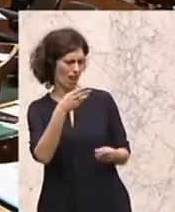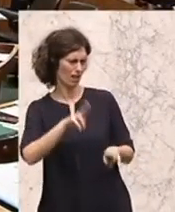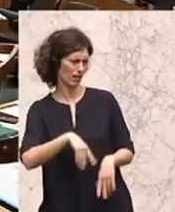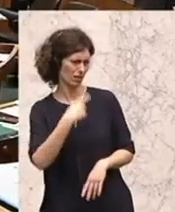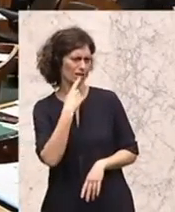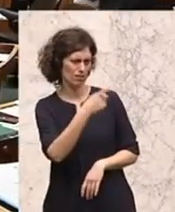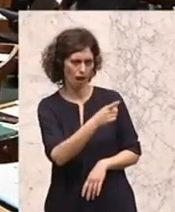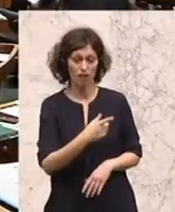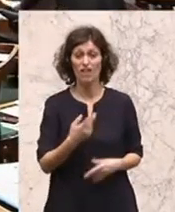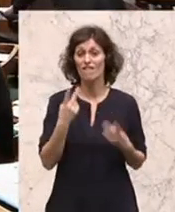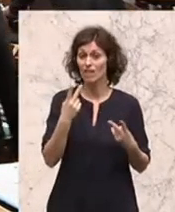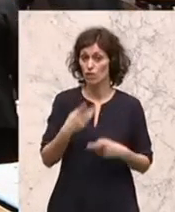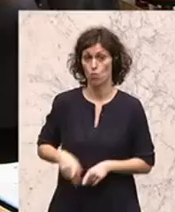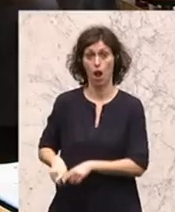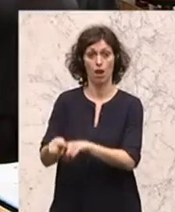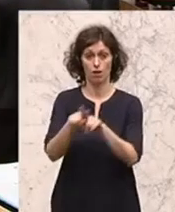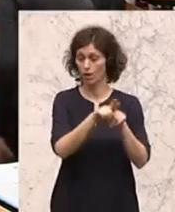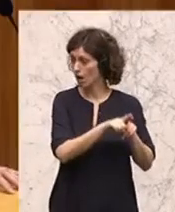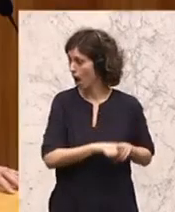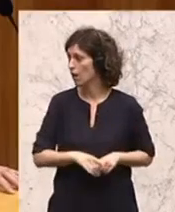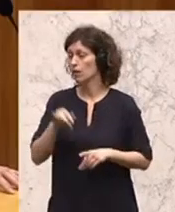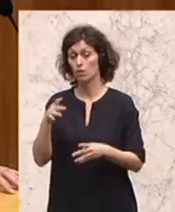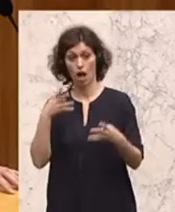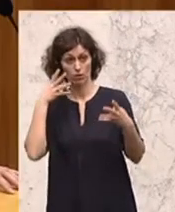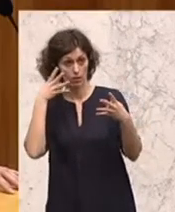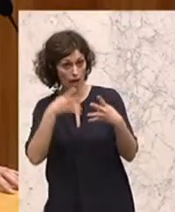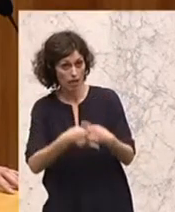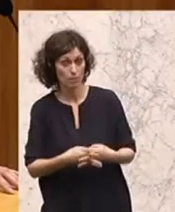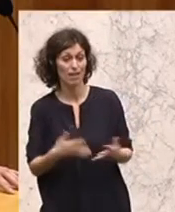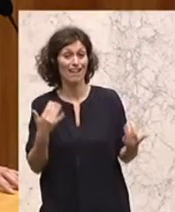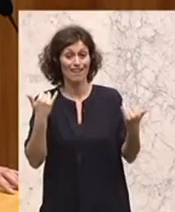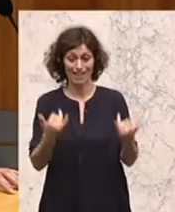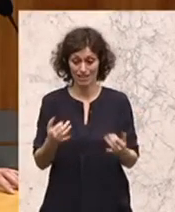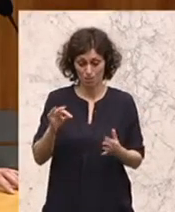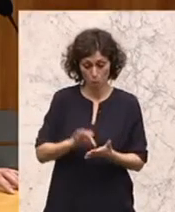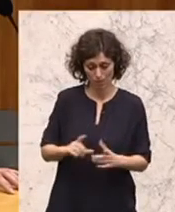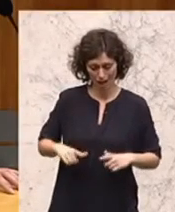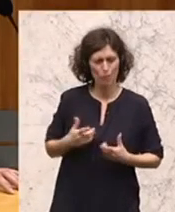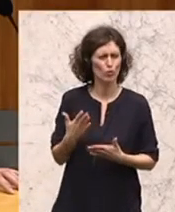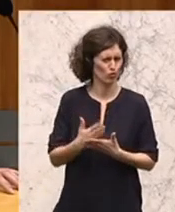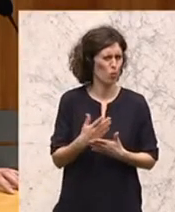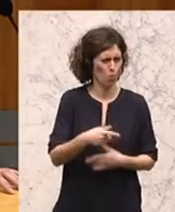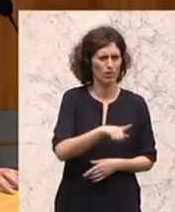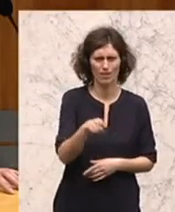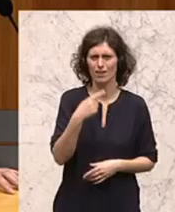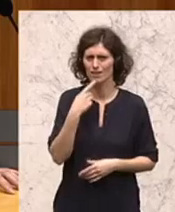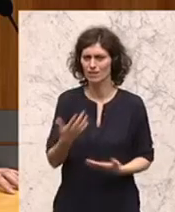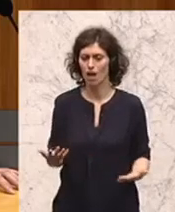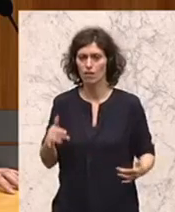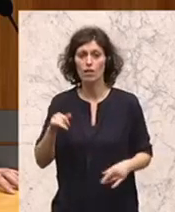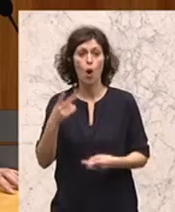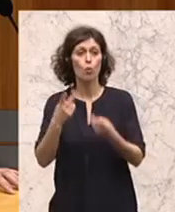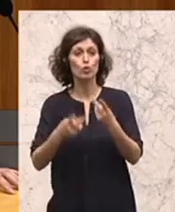Es ist wichtig, dass es für alle gleich ist, dass es transparent ist. Was wir derzeit erleben, auch das ist heute schon gesagt worden, ist ja, dass es in